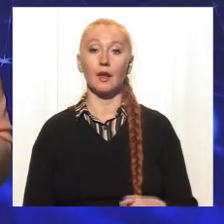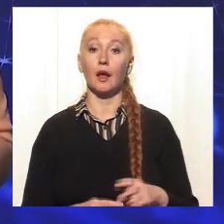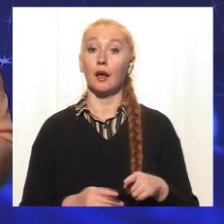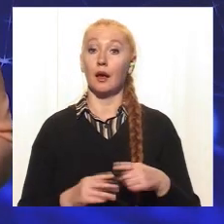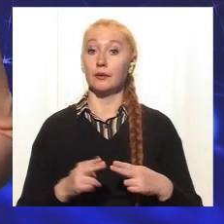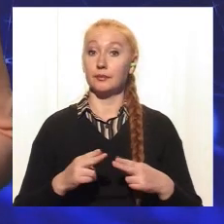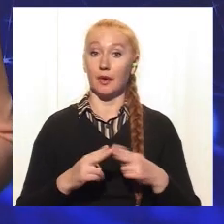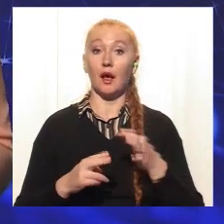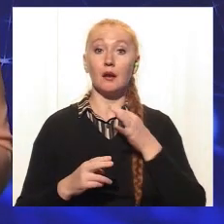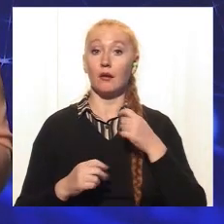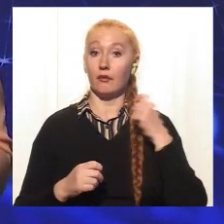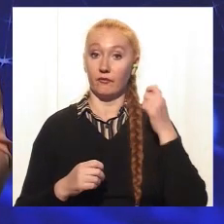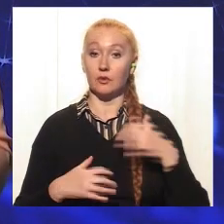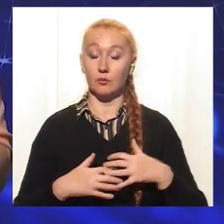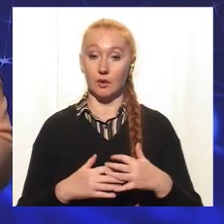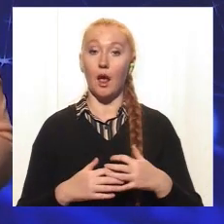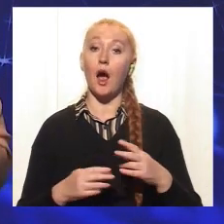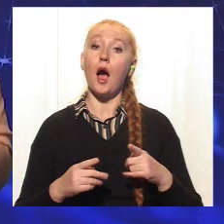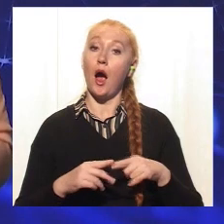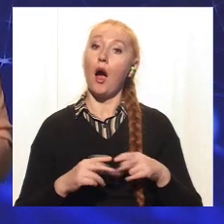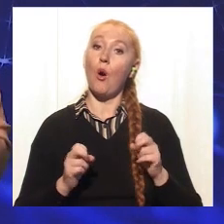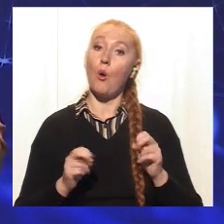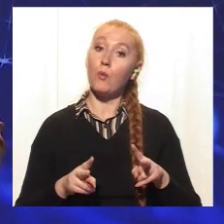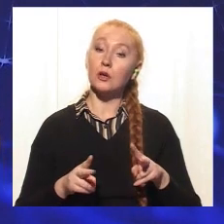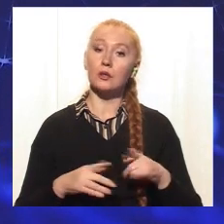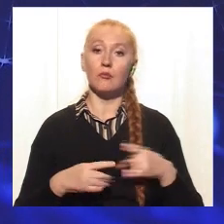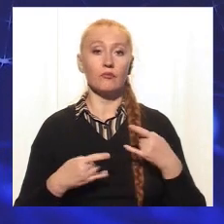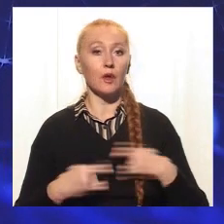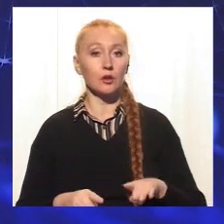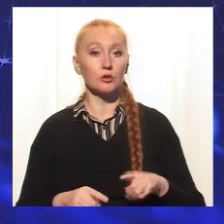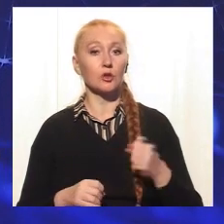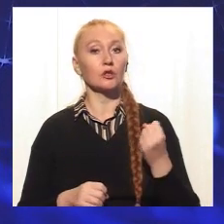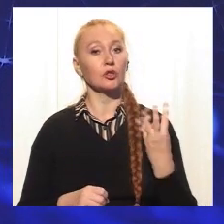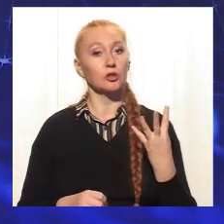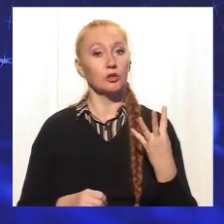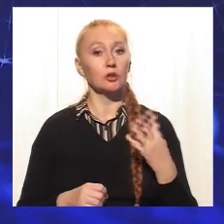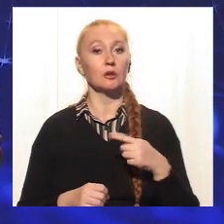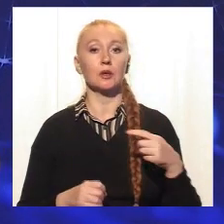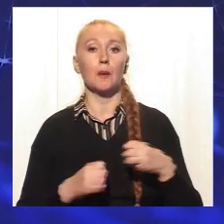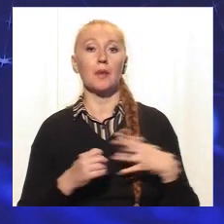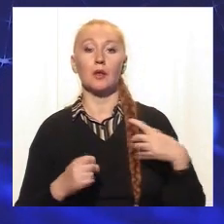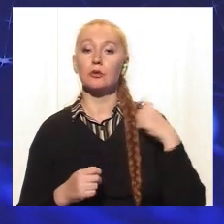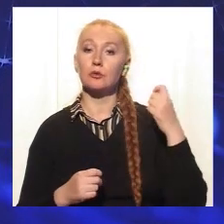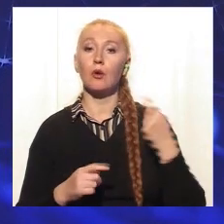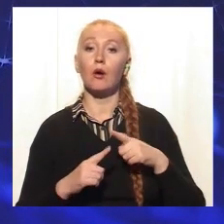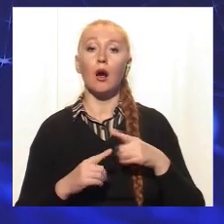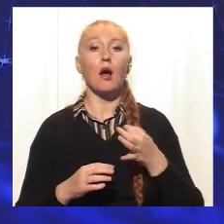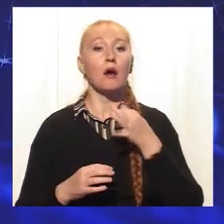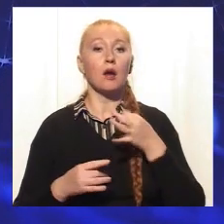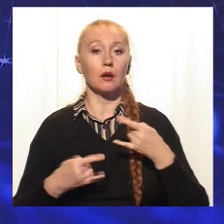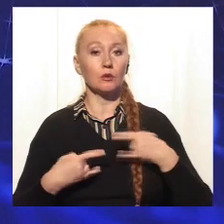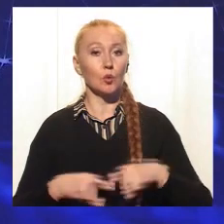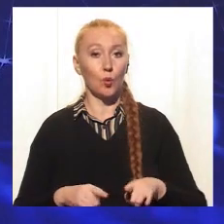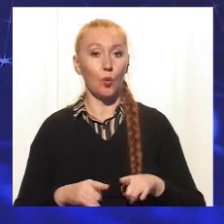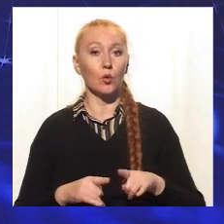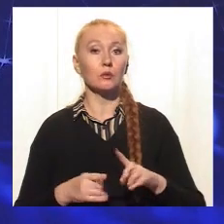небезпечно. А чи безпечно народжувати у віці 14-15 років? І як такі ранні пологи можуть